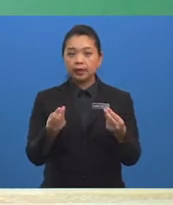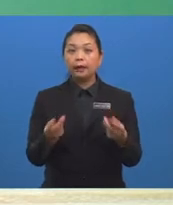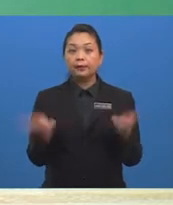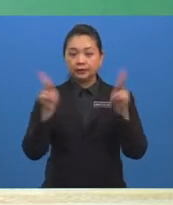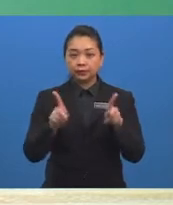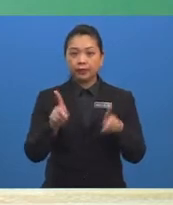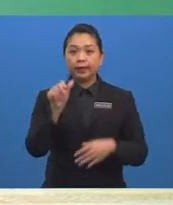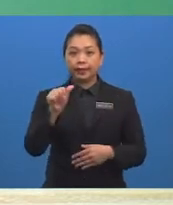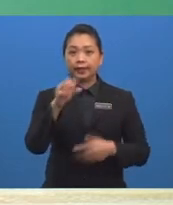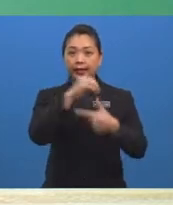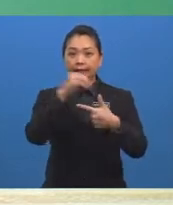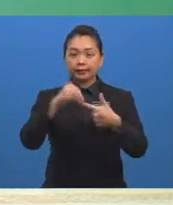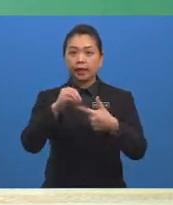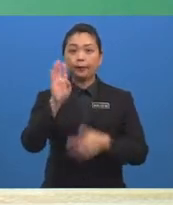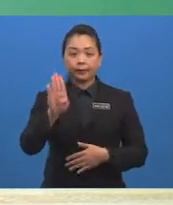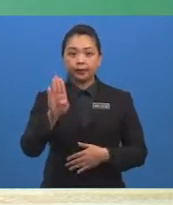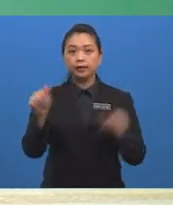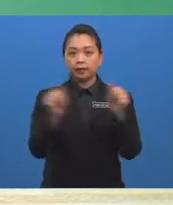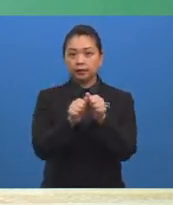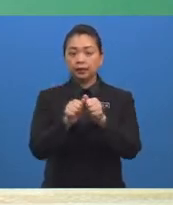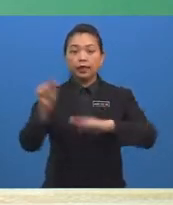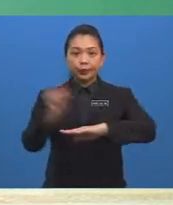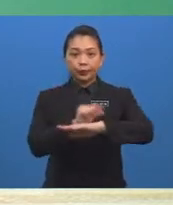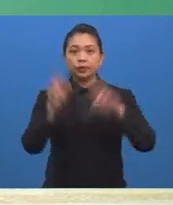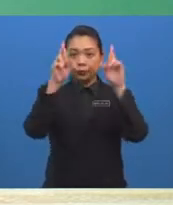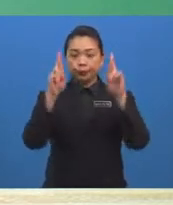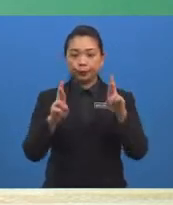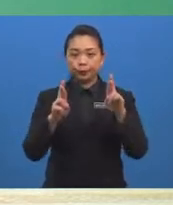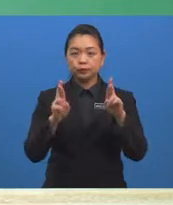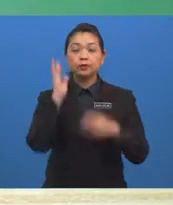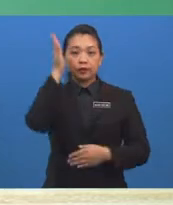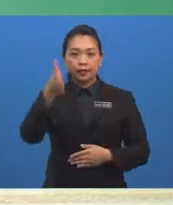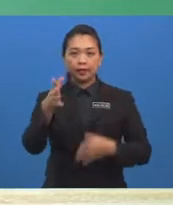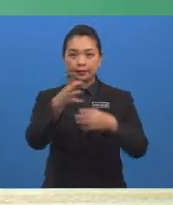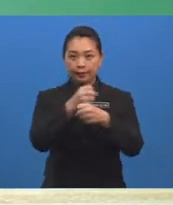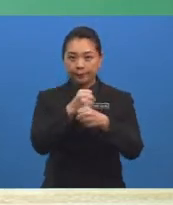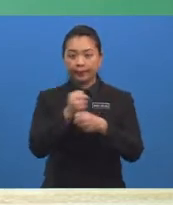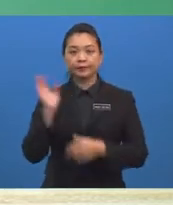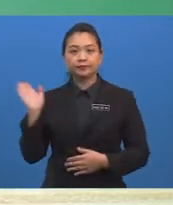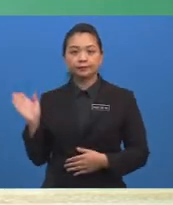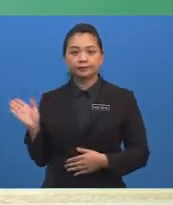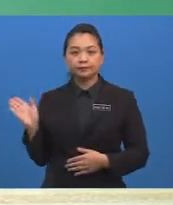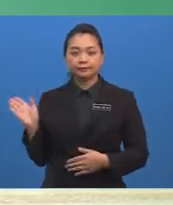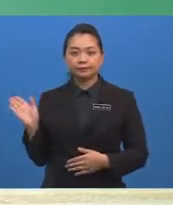peristiwa B pula Dengan menggunakan rumus hasilnya adalah 3 per 4